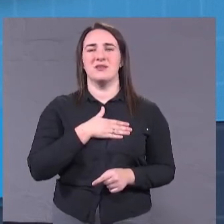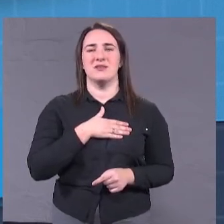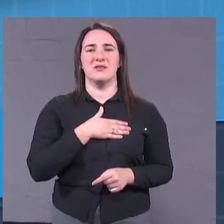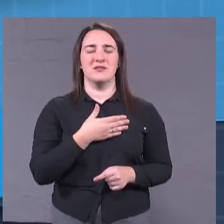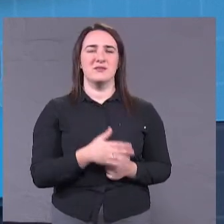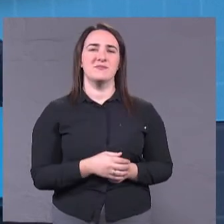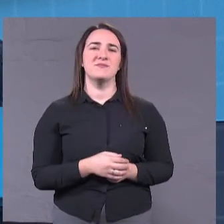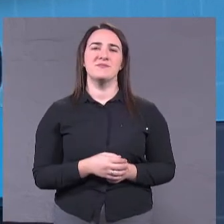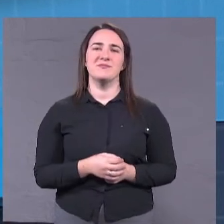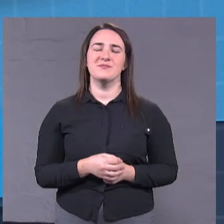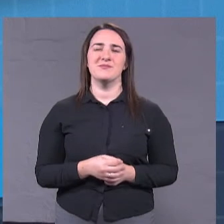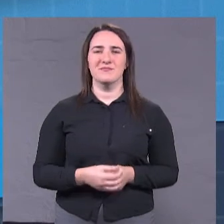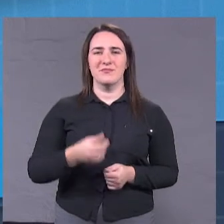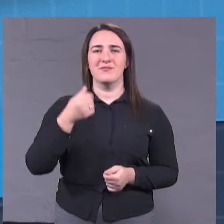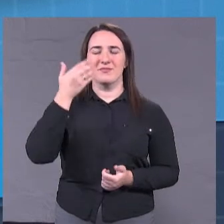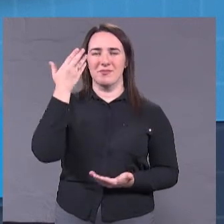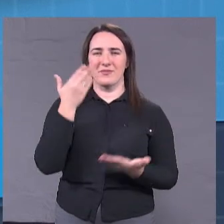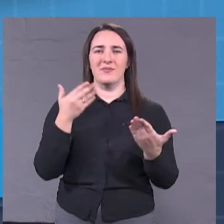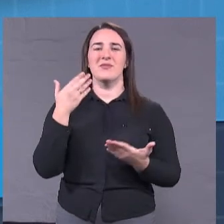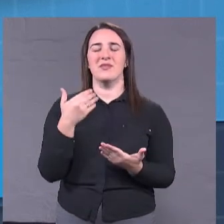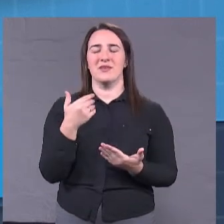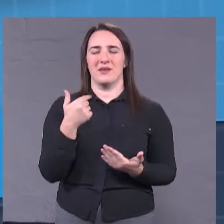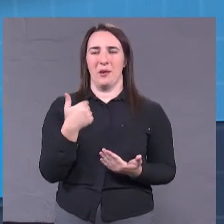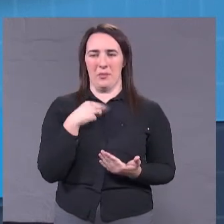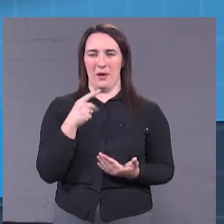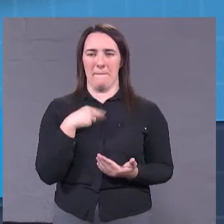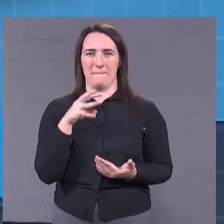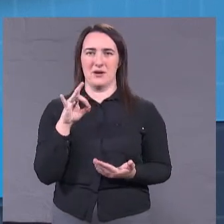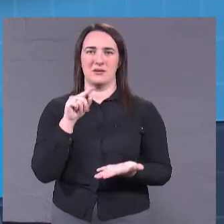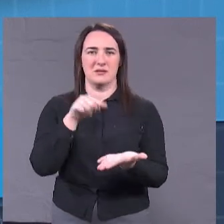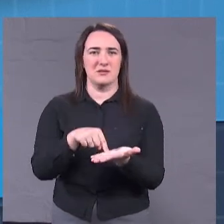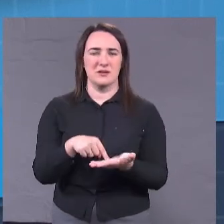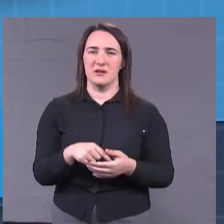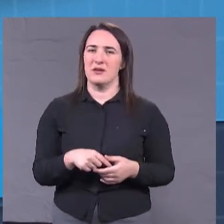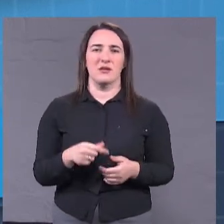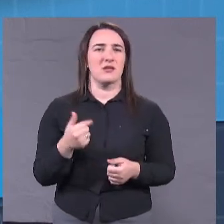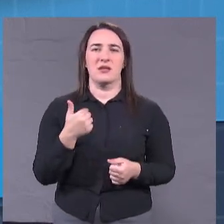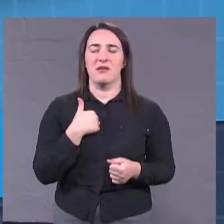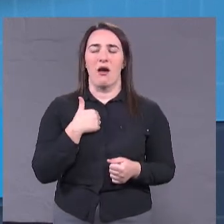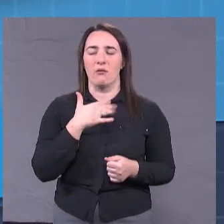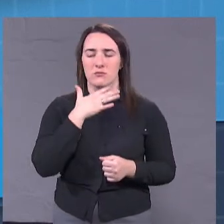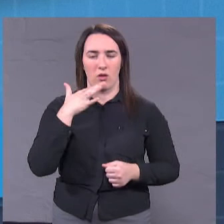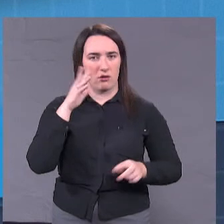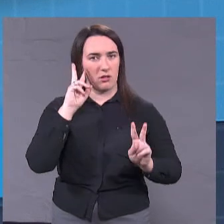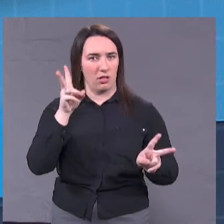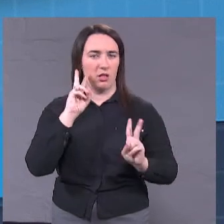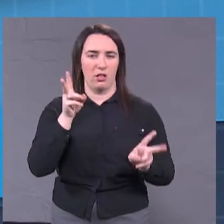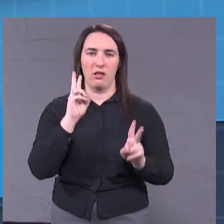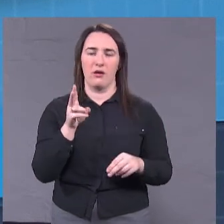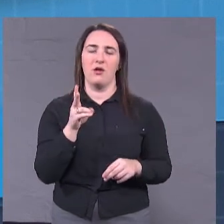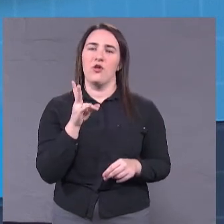шел в мэр города, кандидат, я понимаю, що я і десятій долі цього не знав. І сегодня є можливість